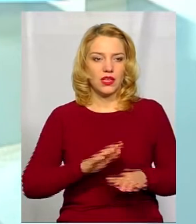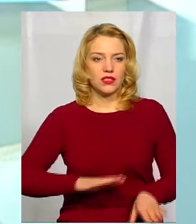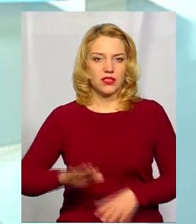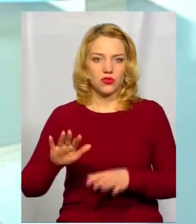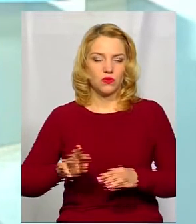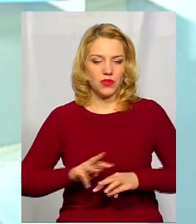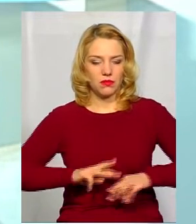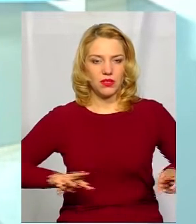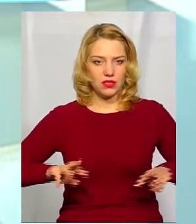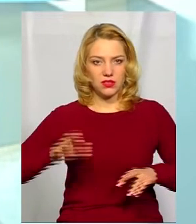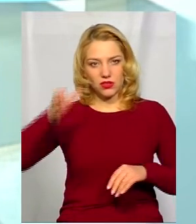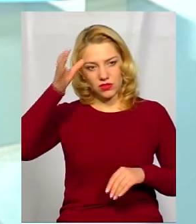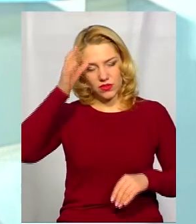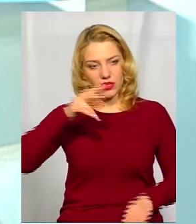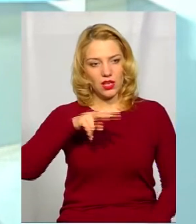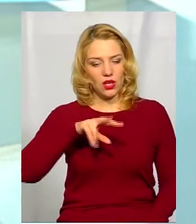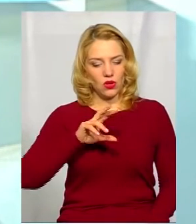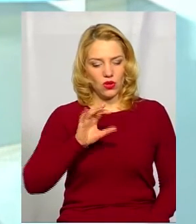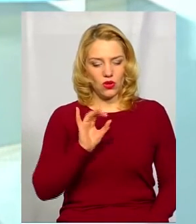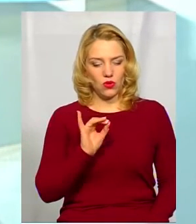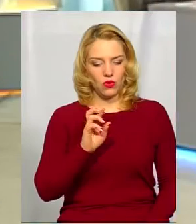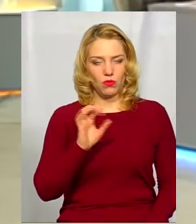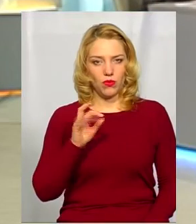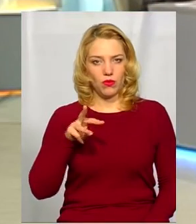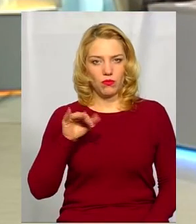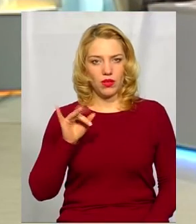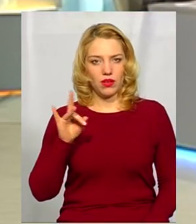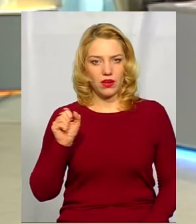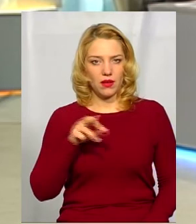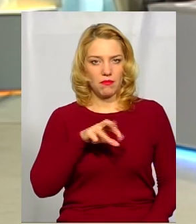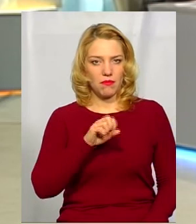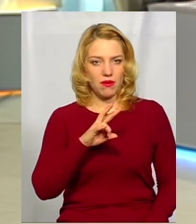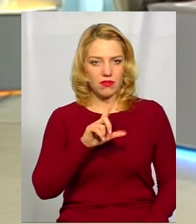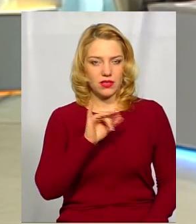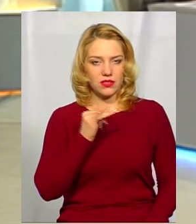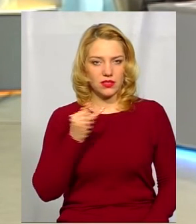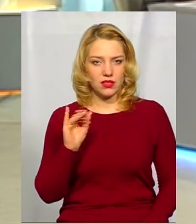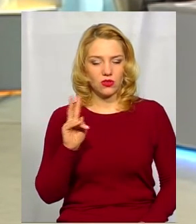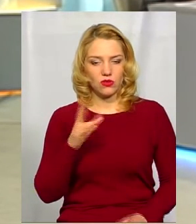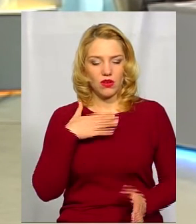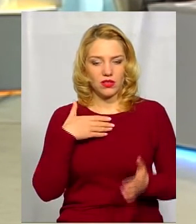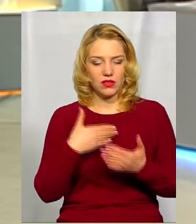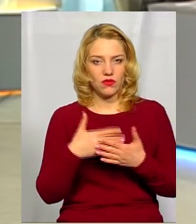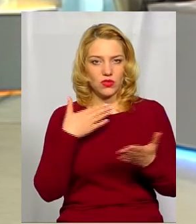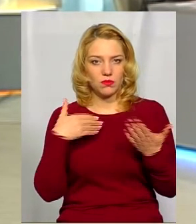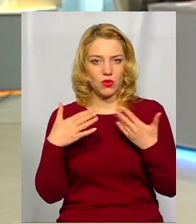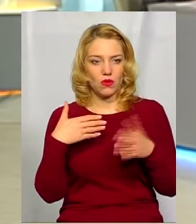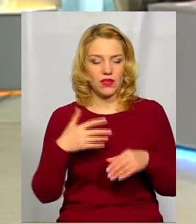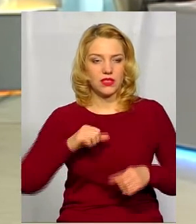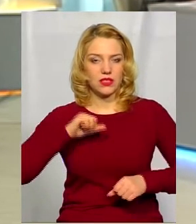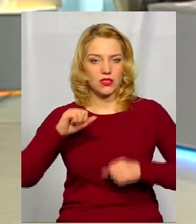заступник міністра освіти, пані Любомира Манзій, яка теж активно спілкувалася із